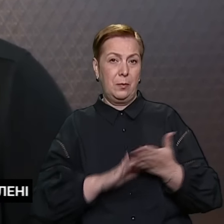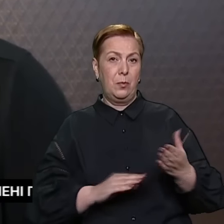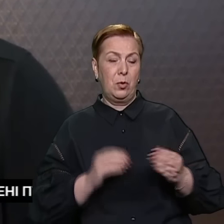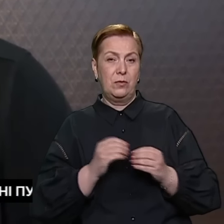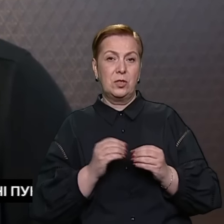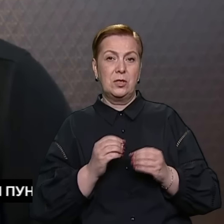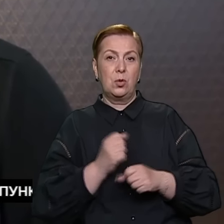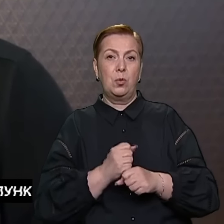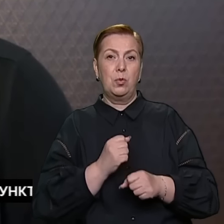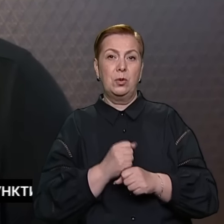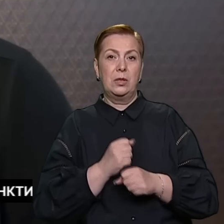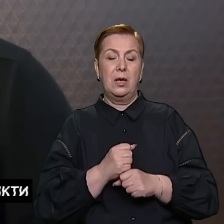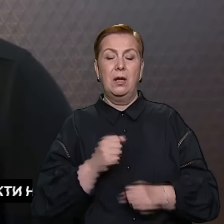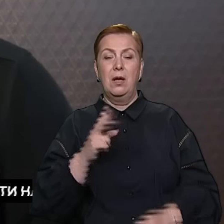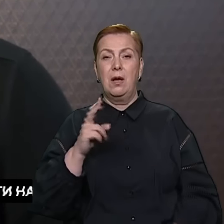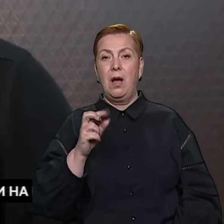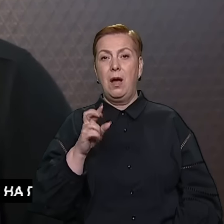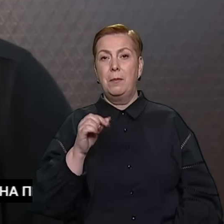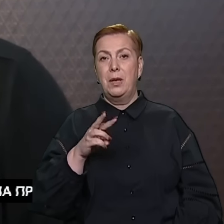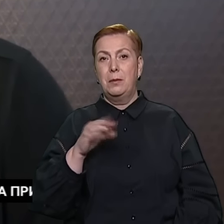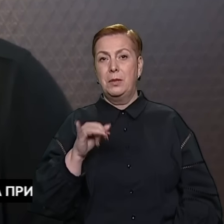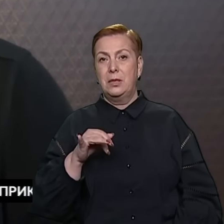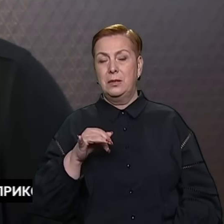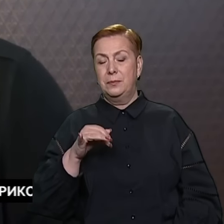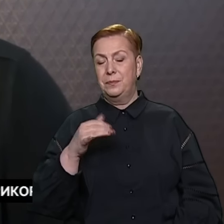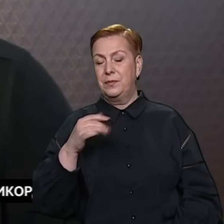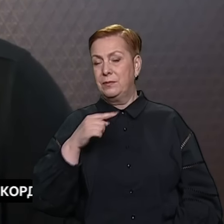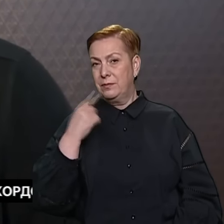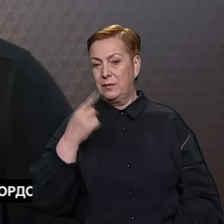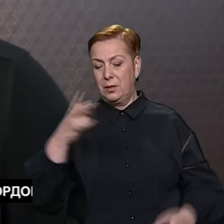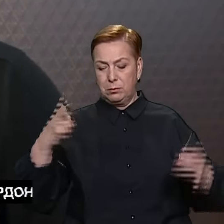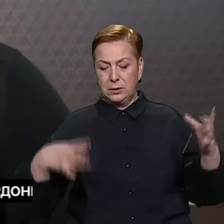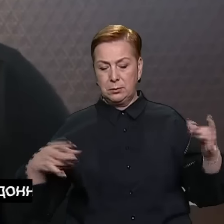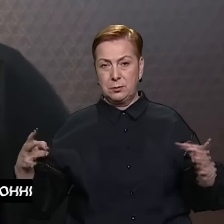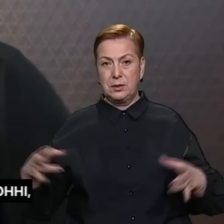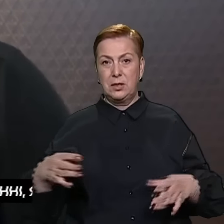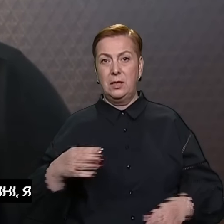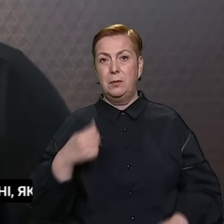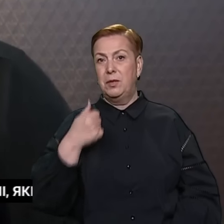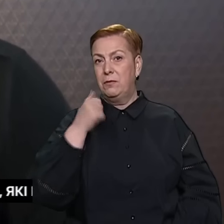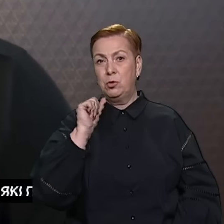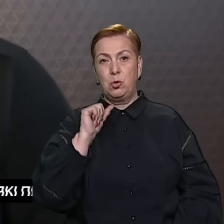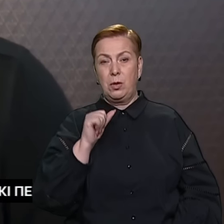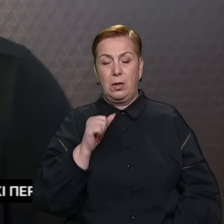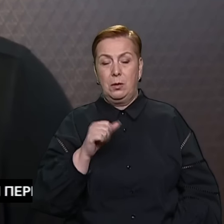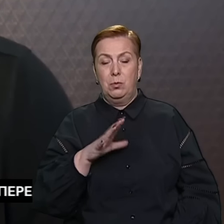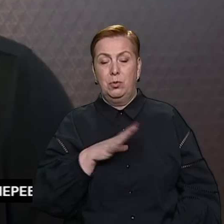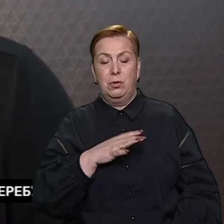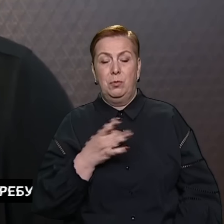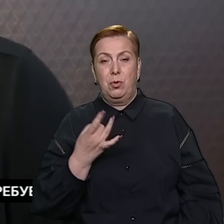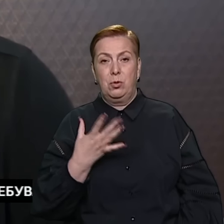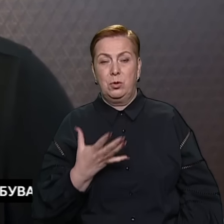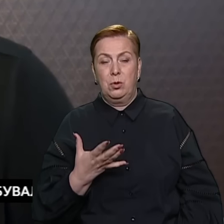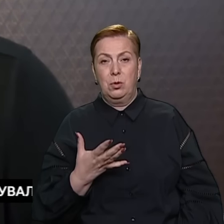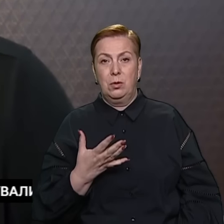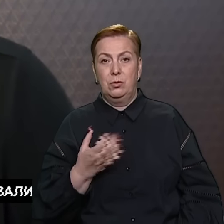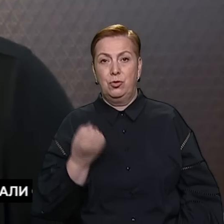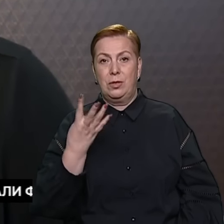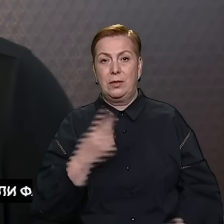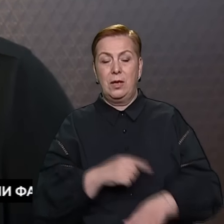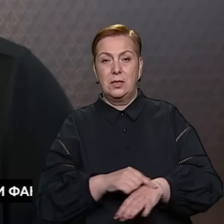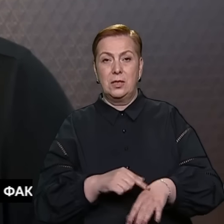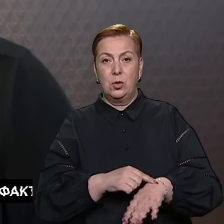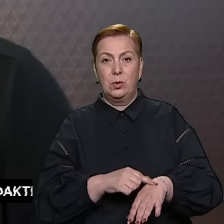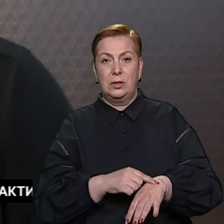кабами по нашим військовим дуже багато. Ми прямо вчора перебували практично 14